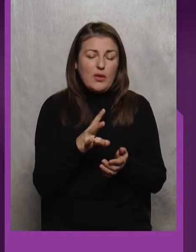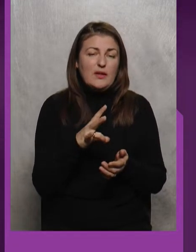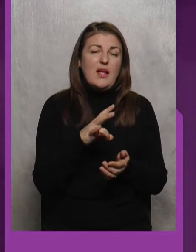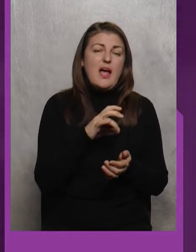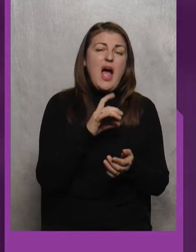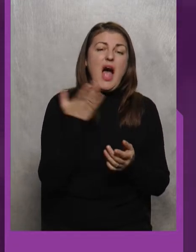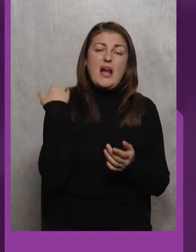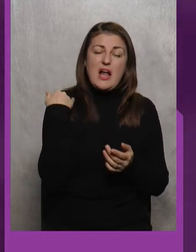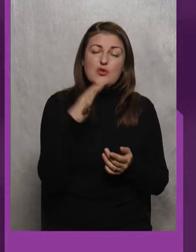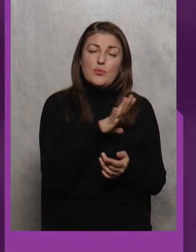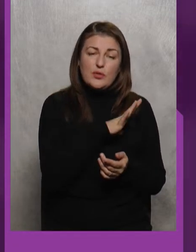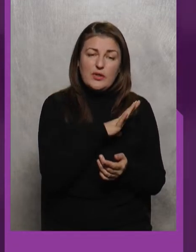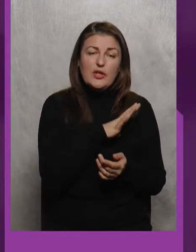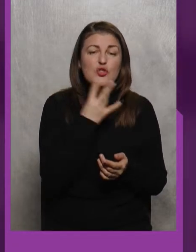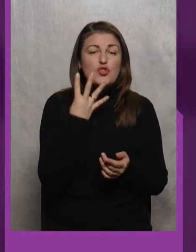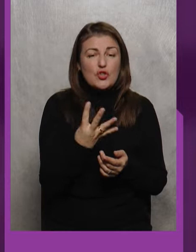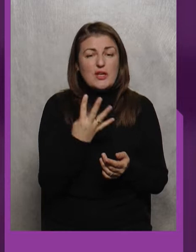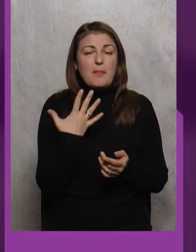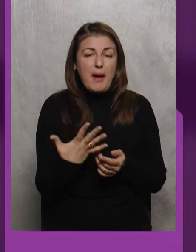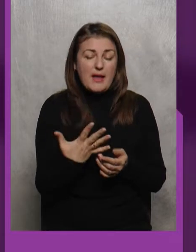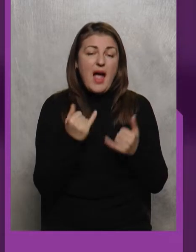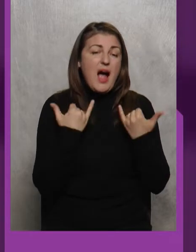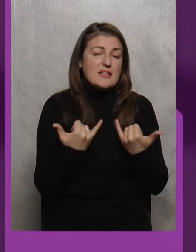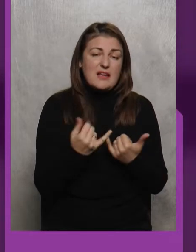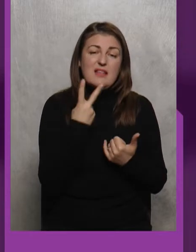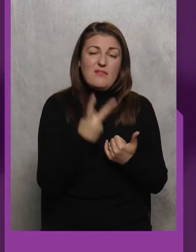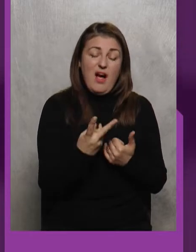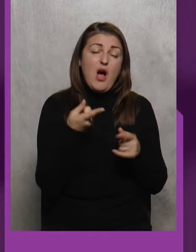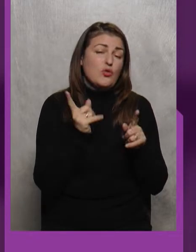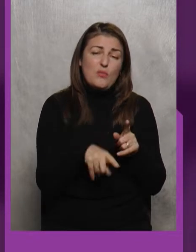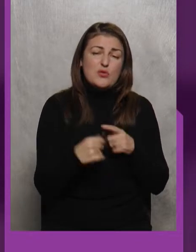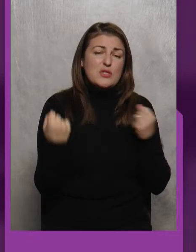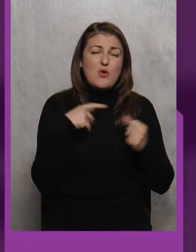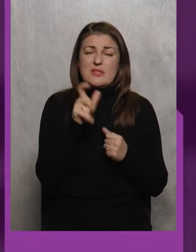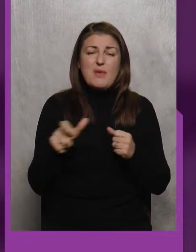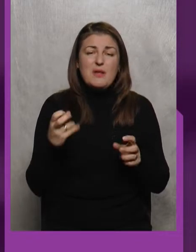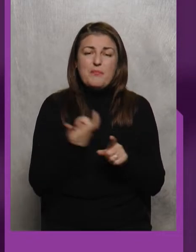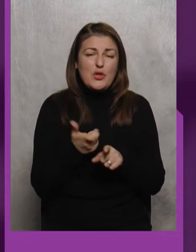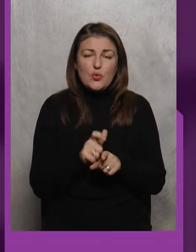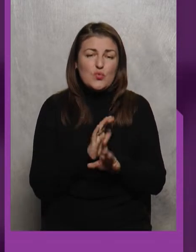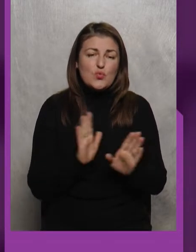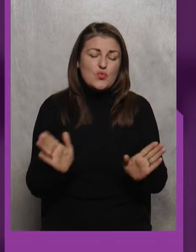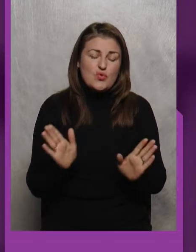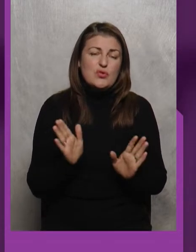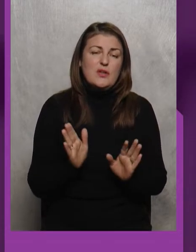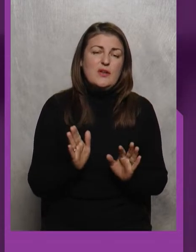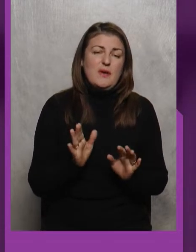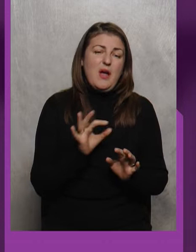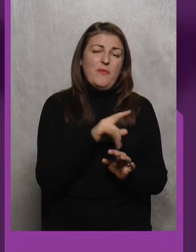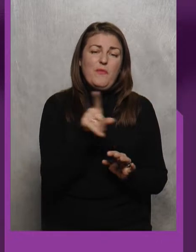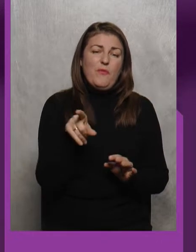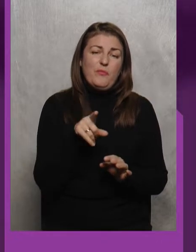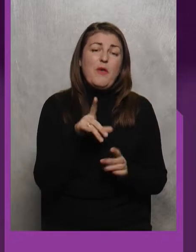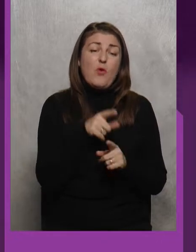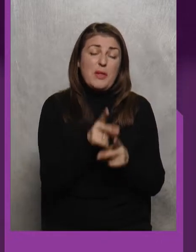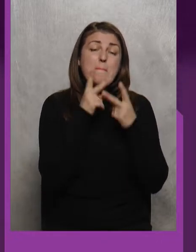Раніше були Четыре-пять А зараз два Потому спортсменам Не дуже І